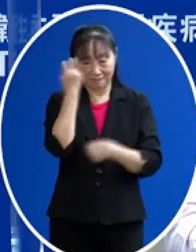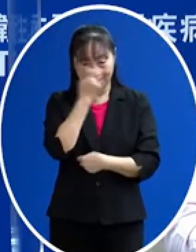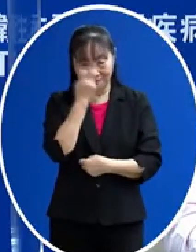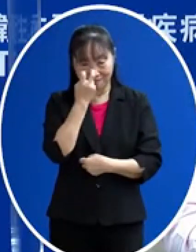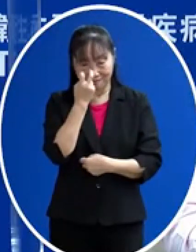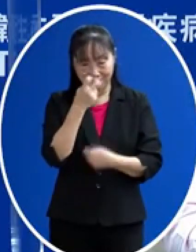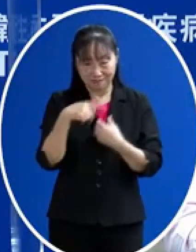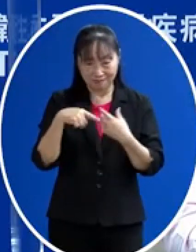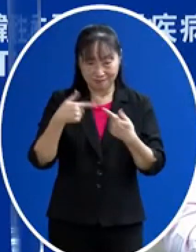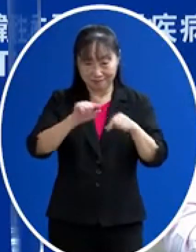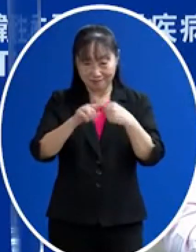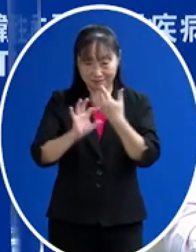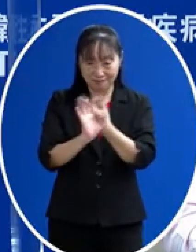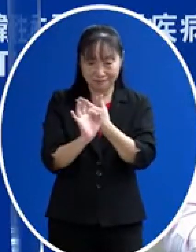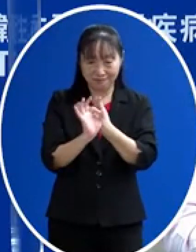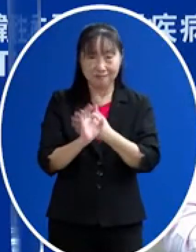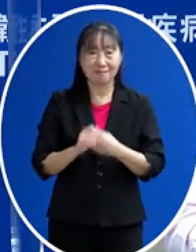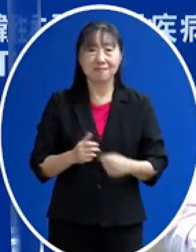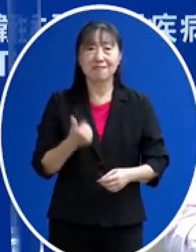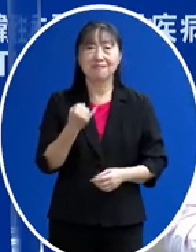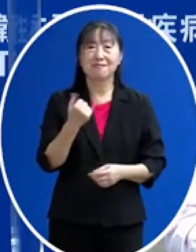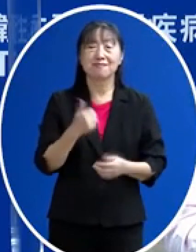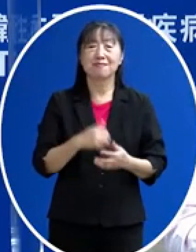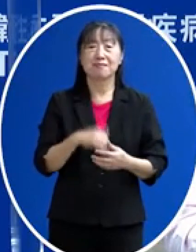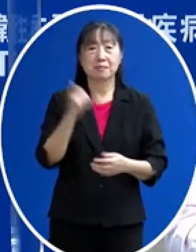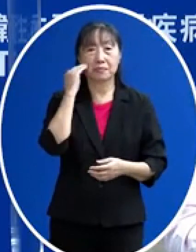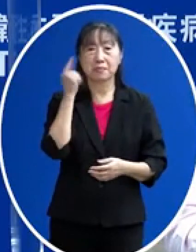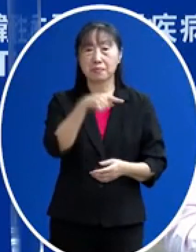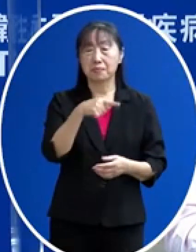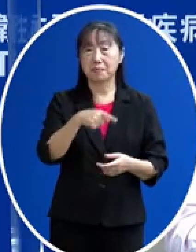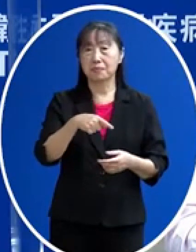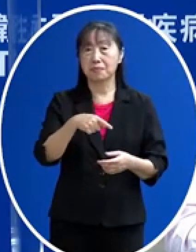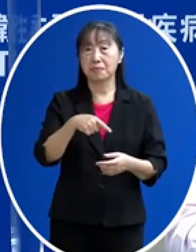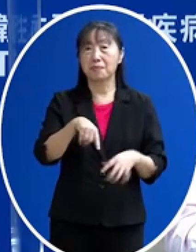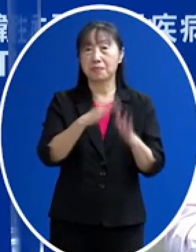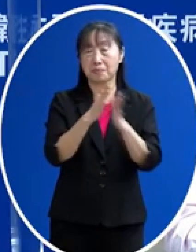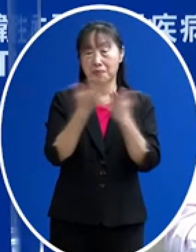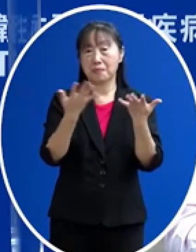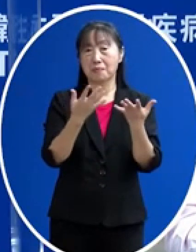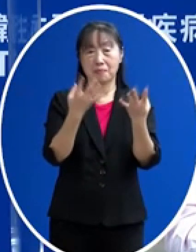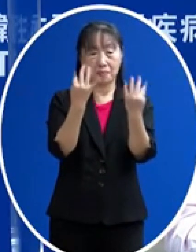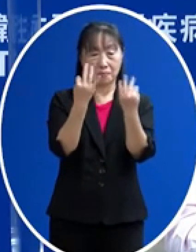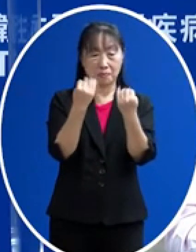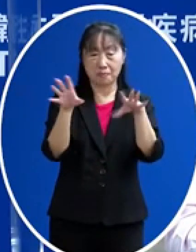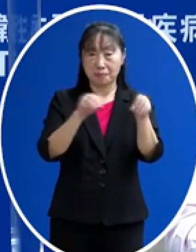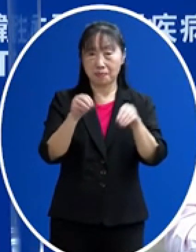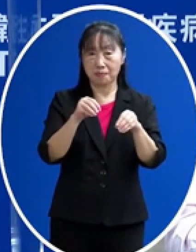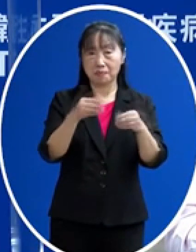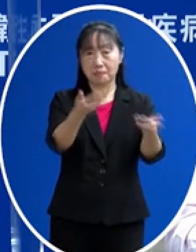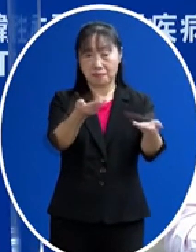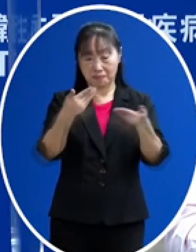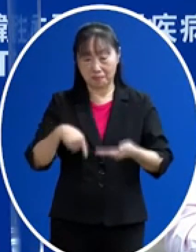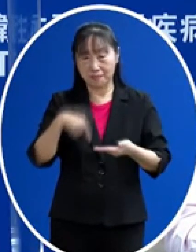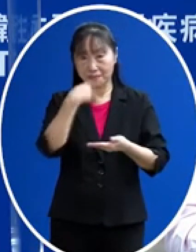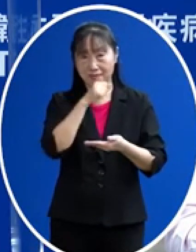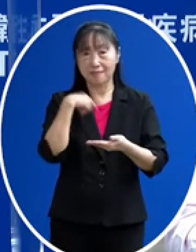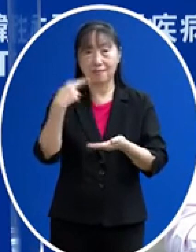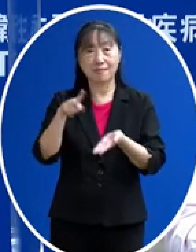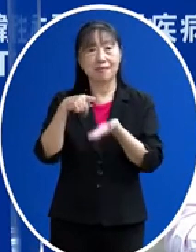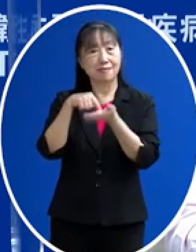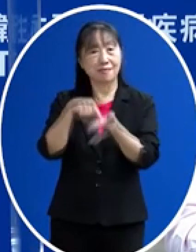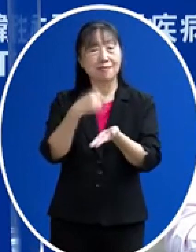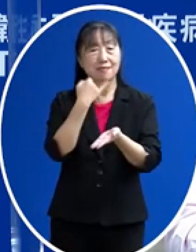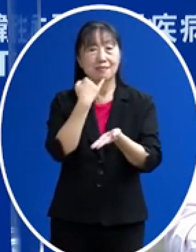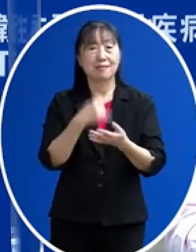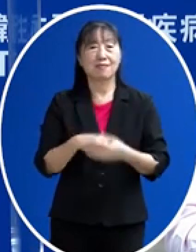試驗那當然 如果回來他可以拿這樣相關的數目來跟臺灣在這裡那申請一方面